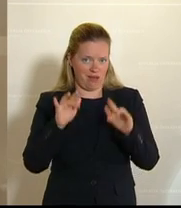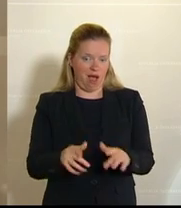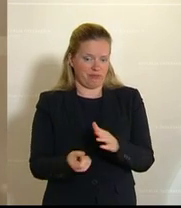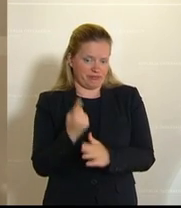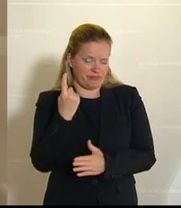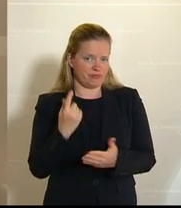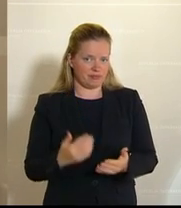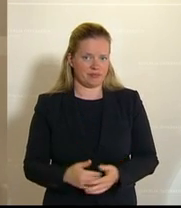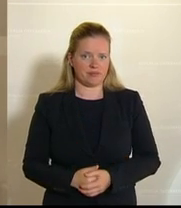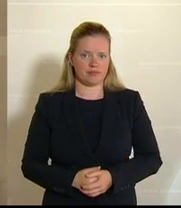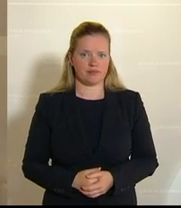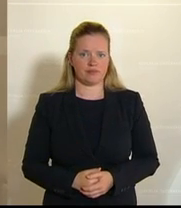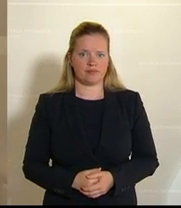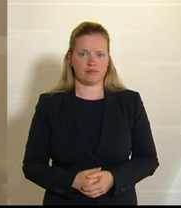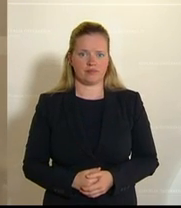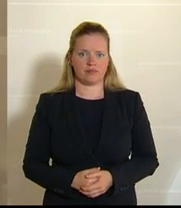sich eben ergeben.